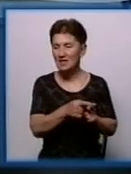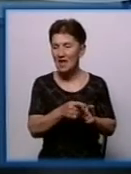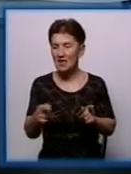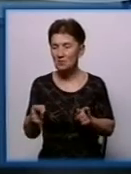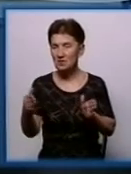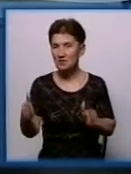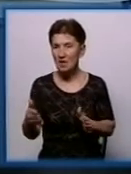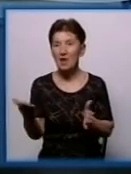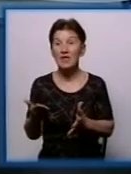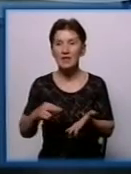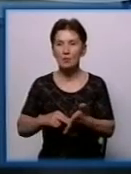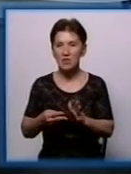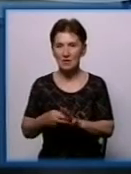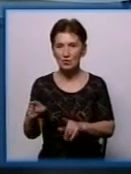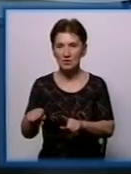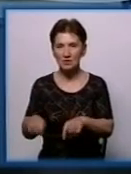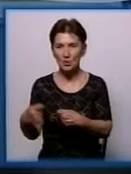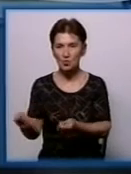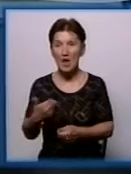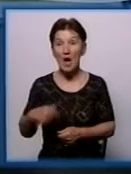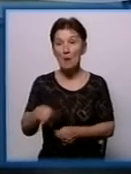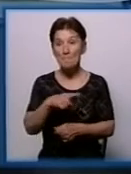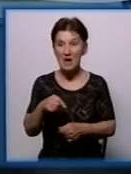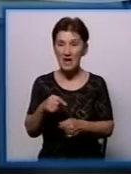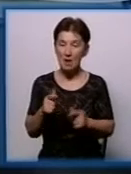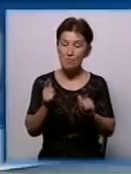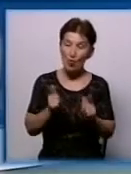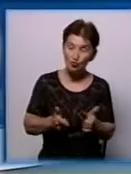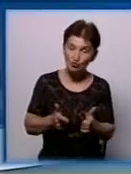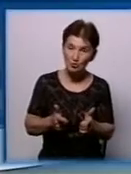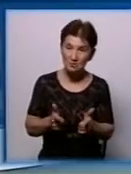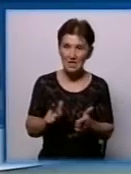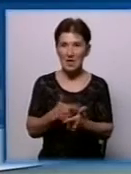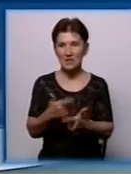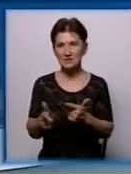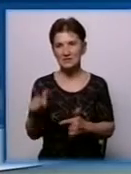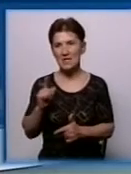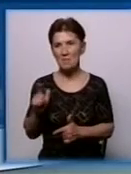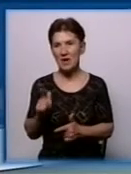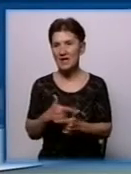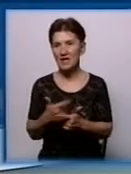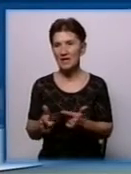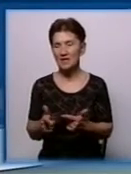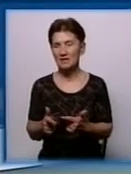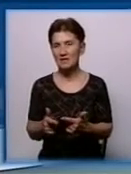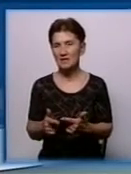які вони надають. Ми їх або погоджуємося з ними. Якщо вони там затягнути час і